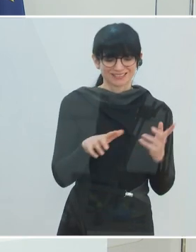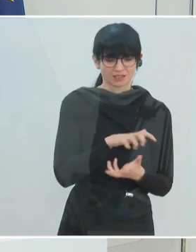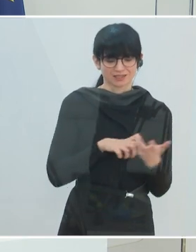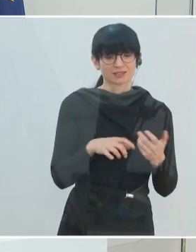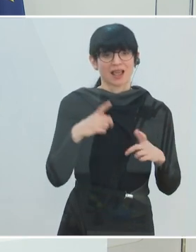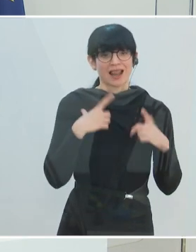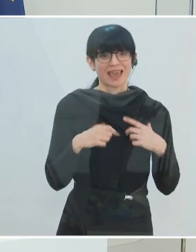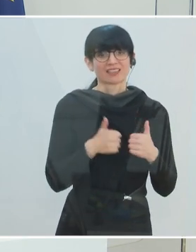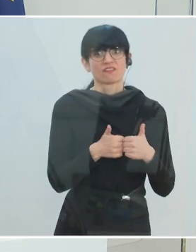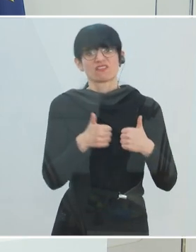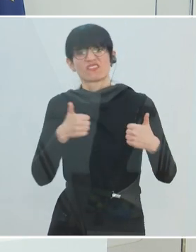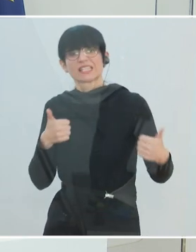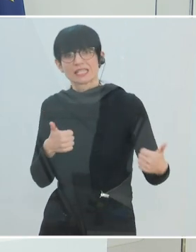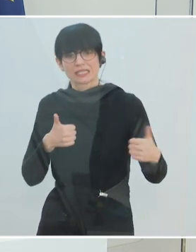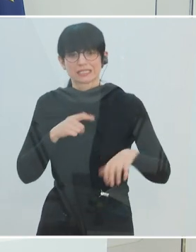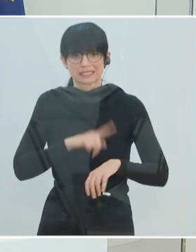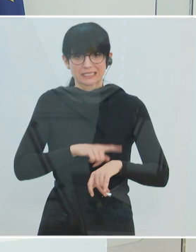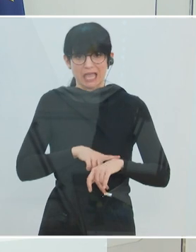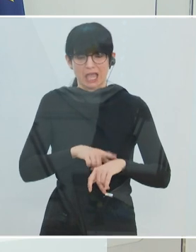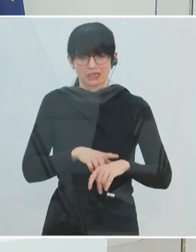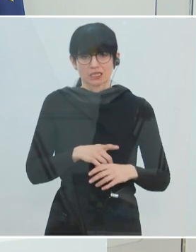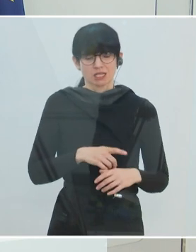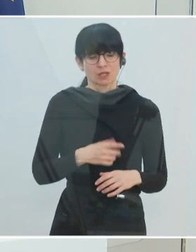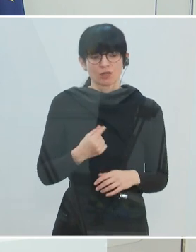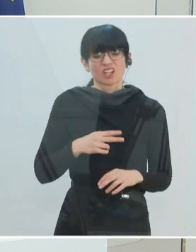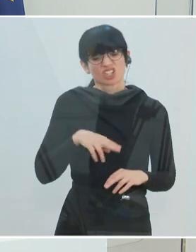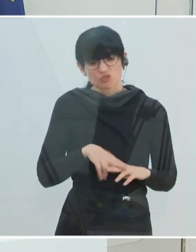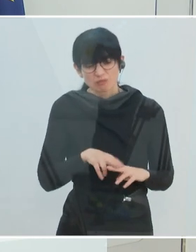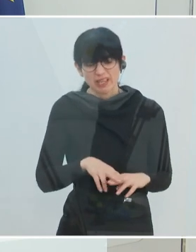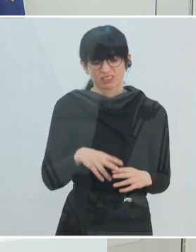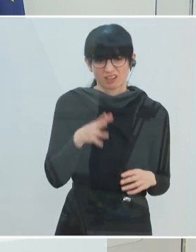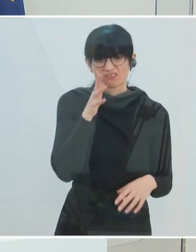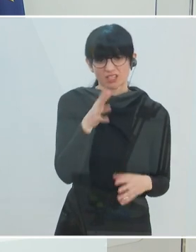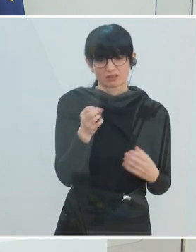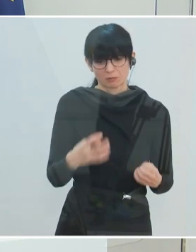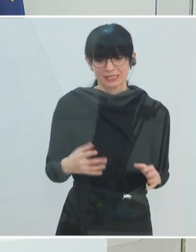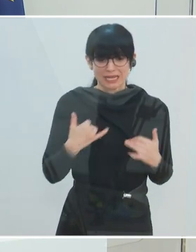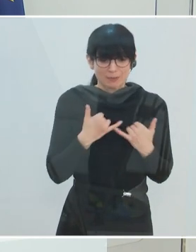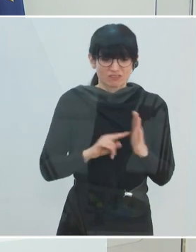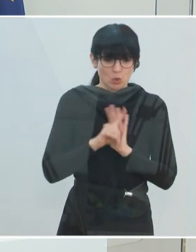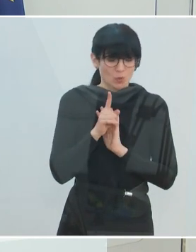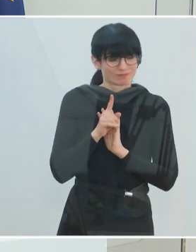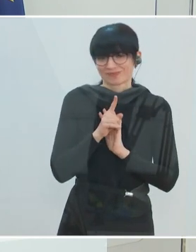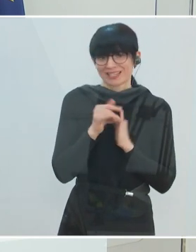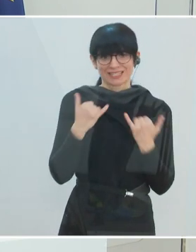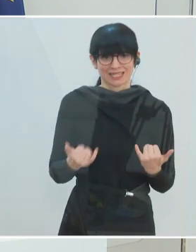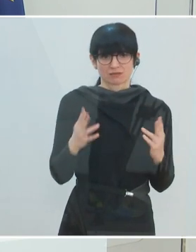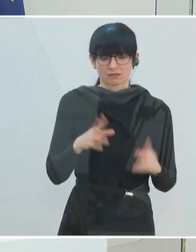leider sich noch einstellen wird. Zumindest, wie hoch es ist, das können wir jetzt noch nicht